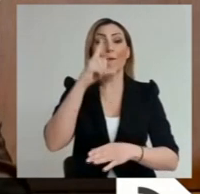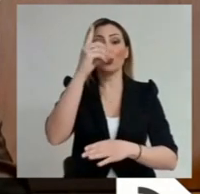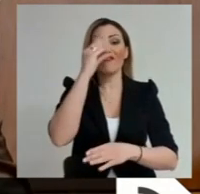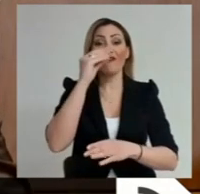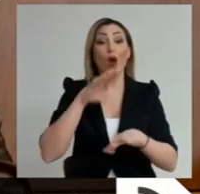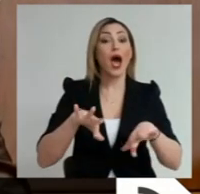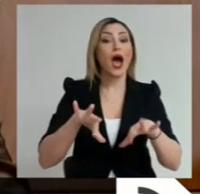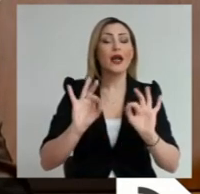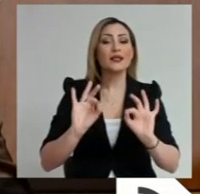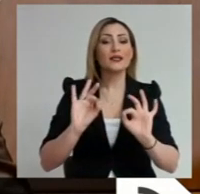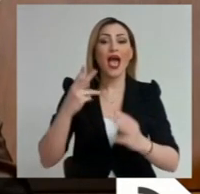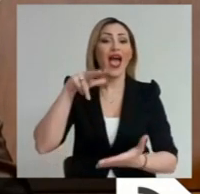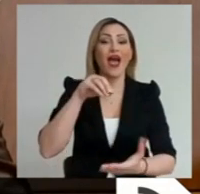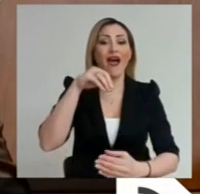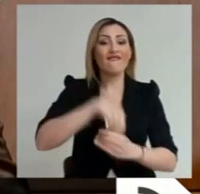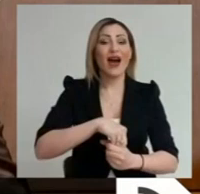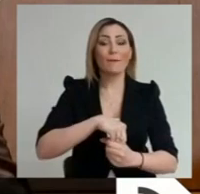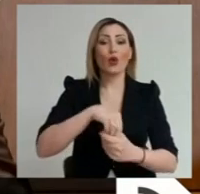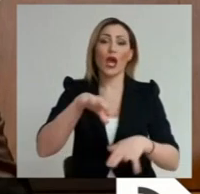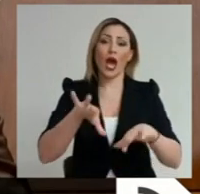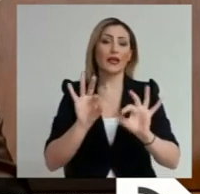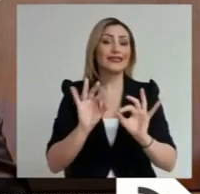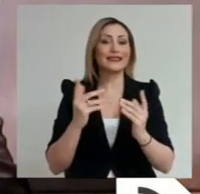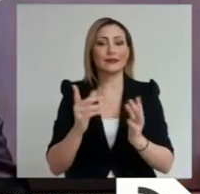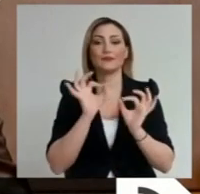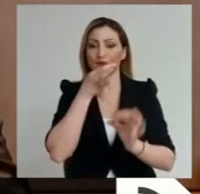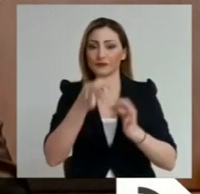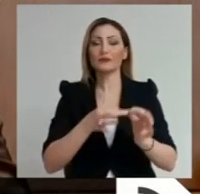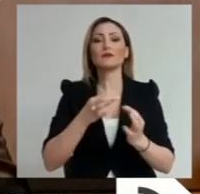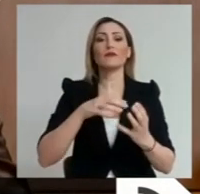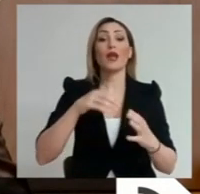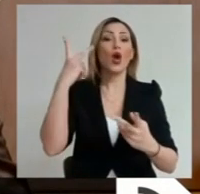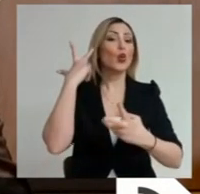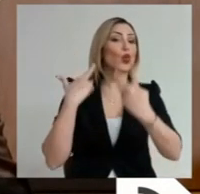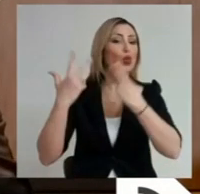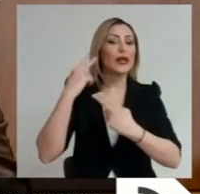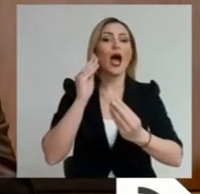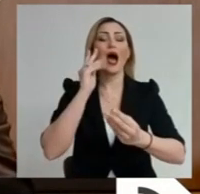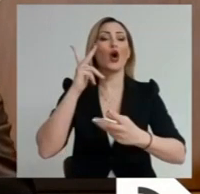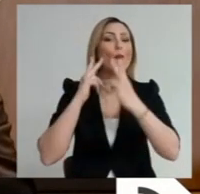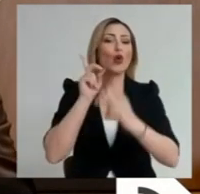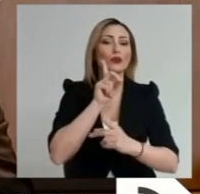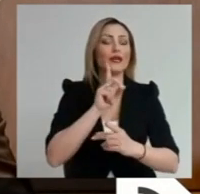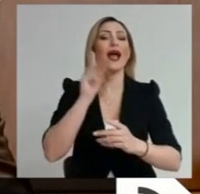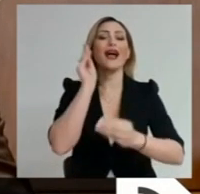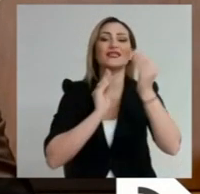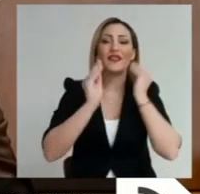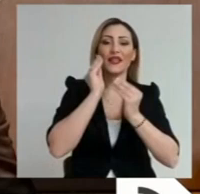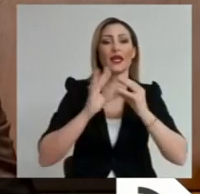τίθονται σε εφαρμογή τα εξής. Επαναλειτουργία κουρίων, κομμωτηρίων και αισθητών αισθητικής.